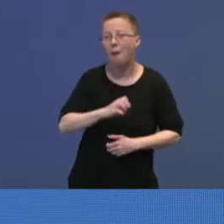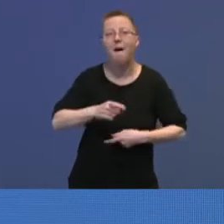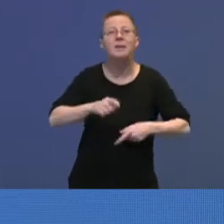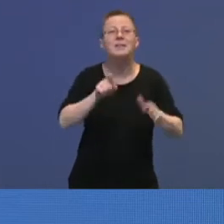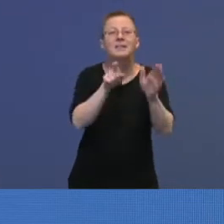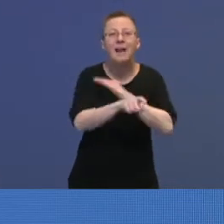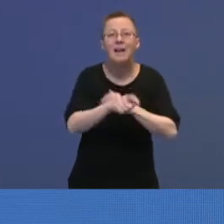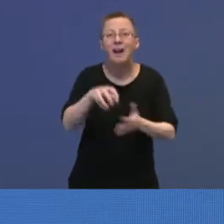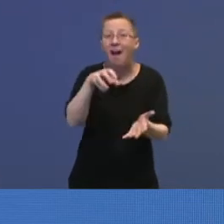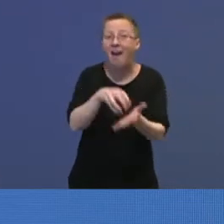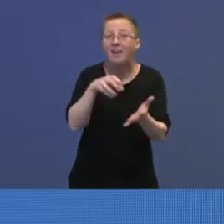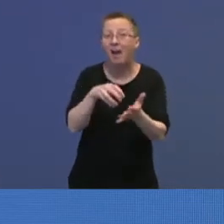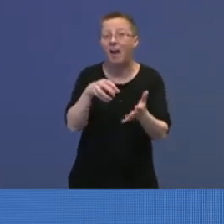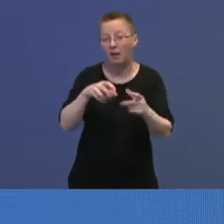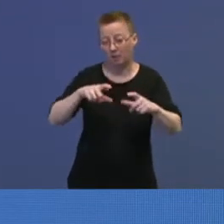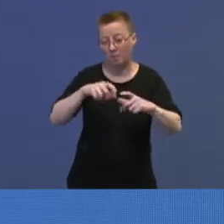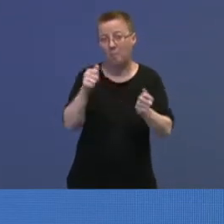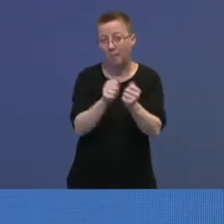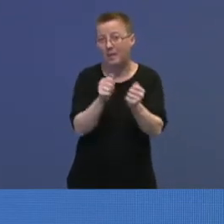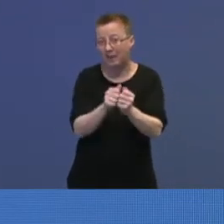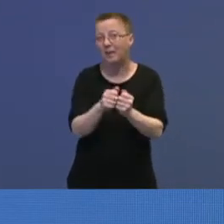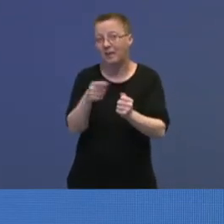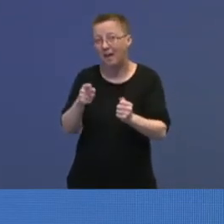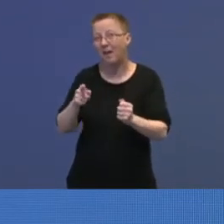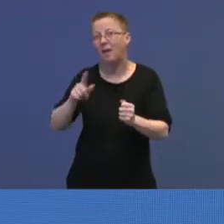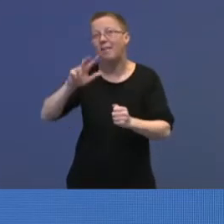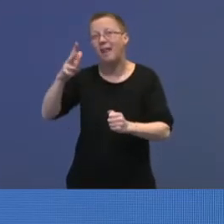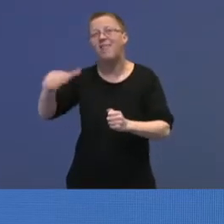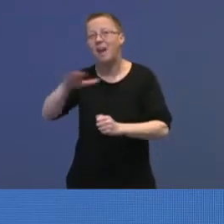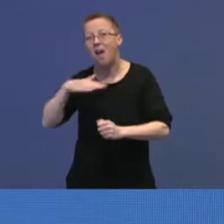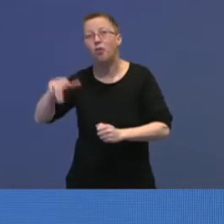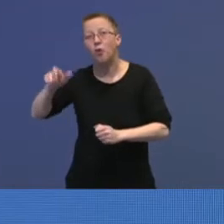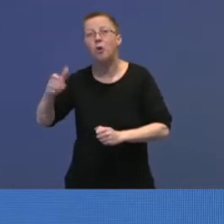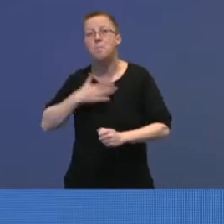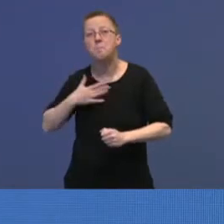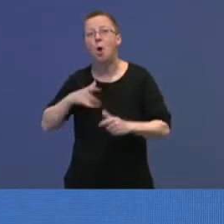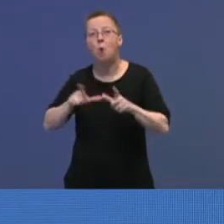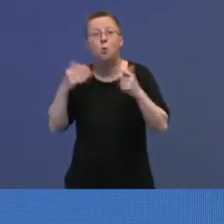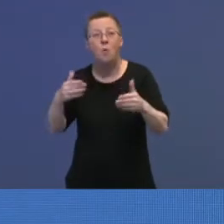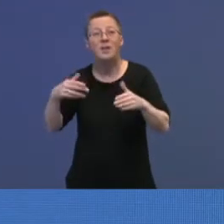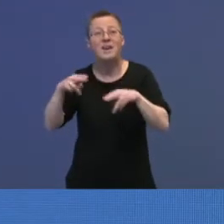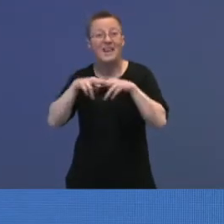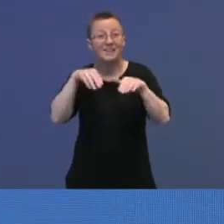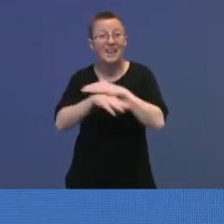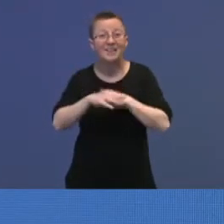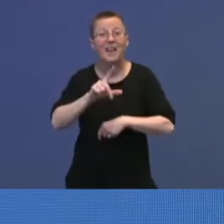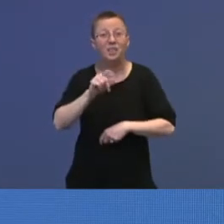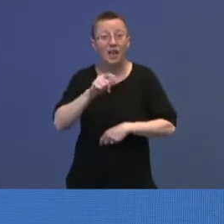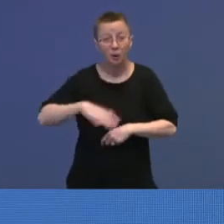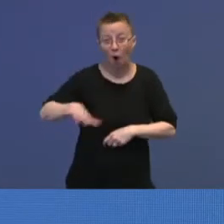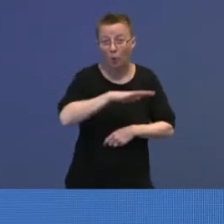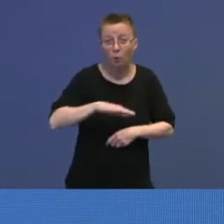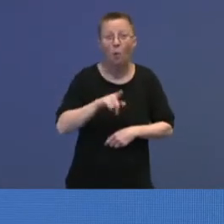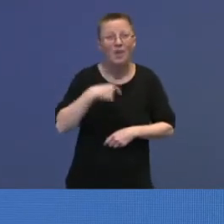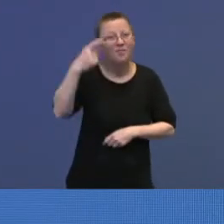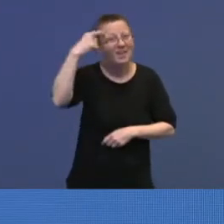til tredjelandsborgere som illegalt vil reise inn i Schengen-området. Politiet vet også fra tidligere erfaring med store migrasjonsstrømmer